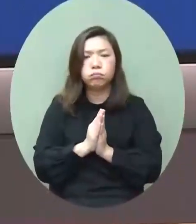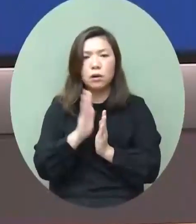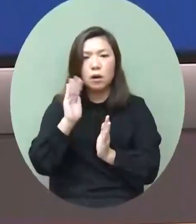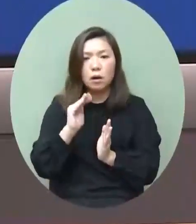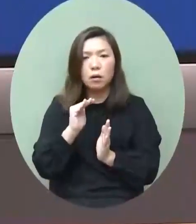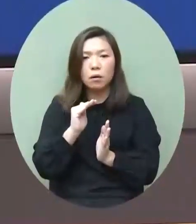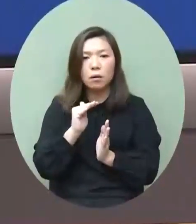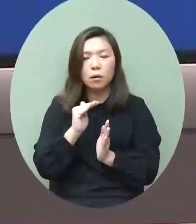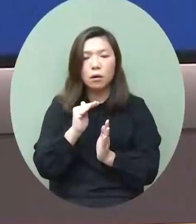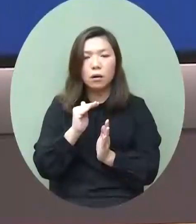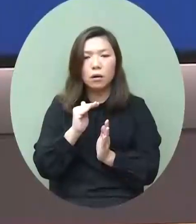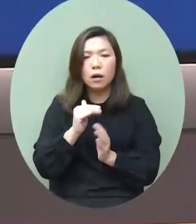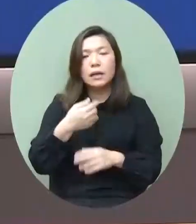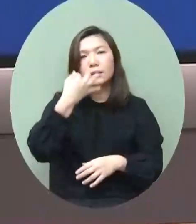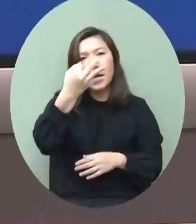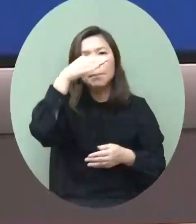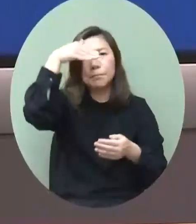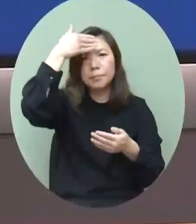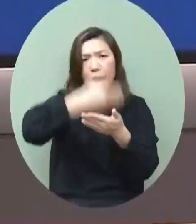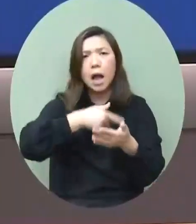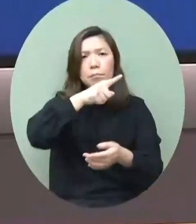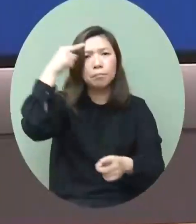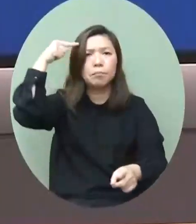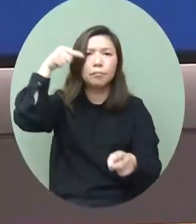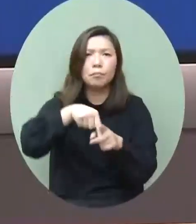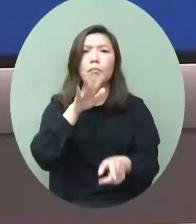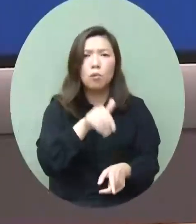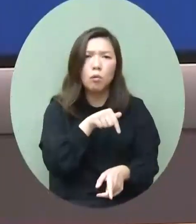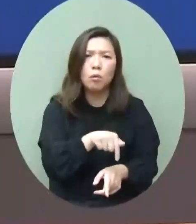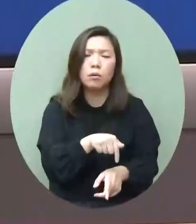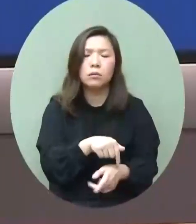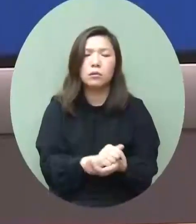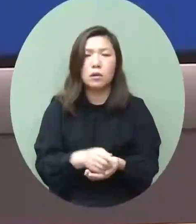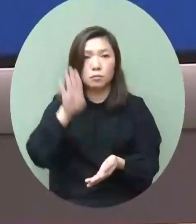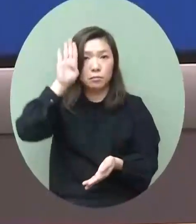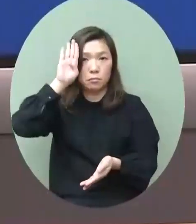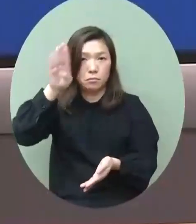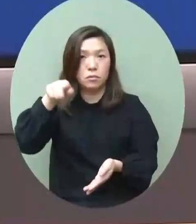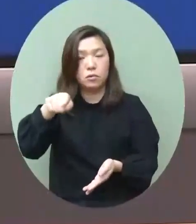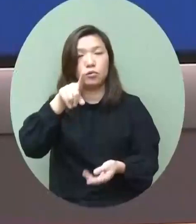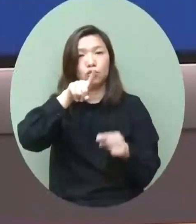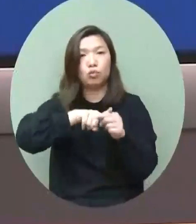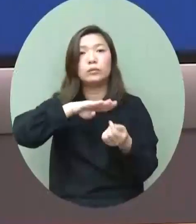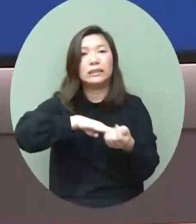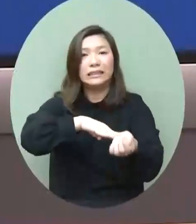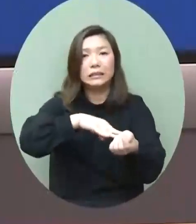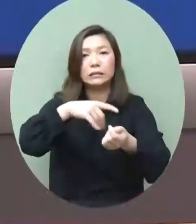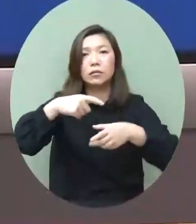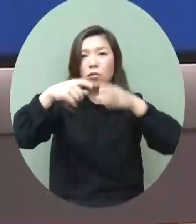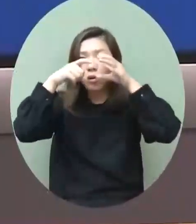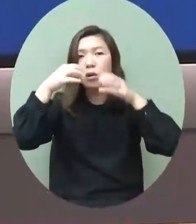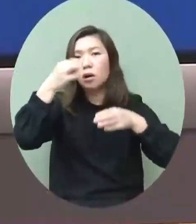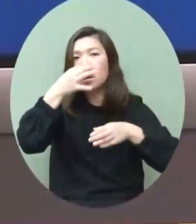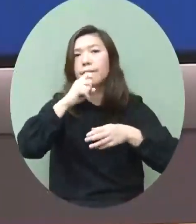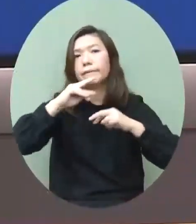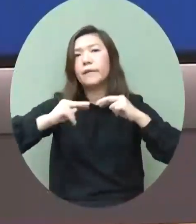至我剛才說的三減目標亦都可以對未來香港中醫藥的發展開出